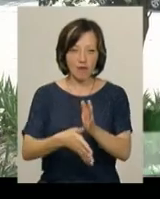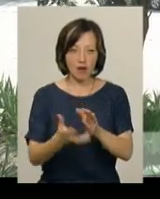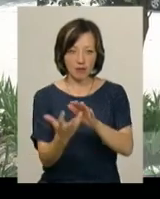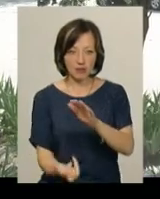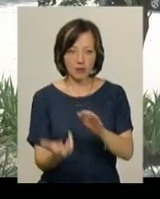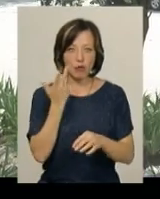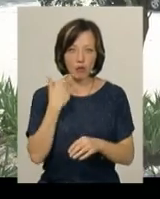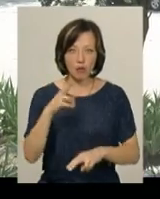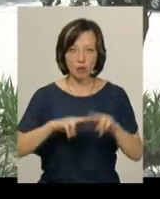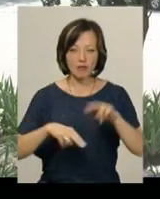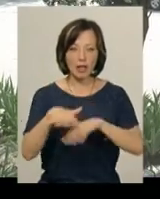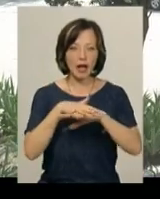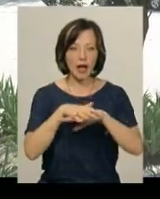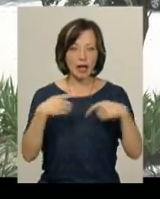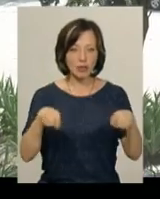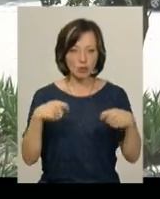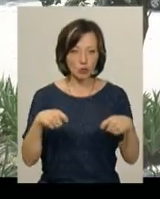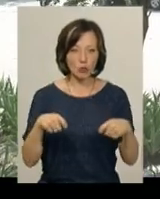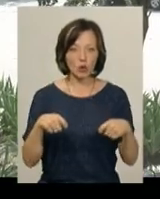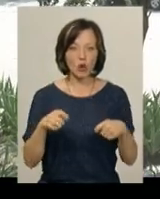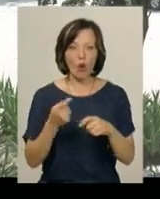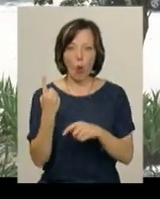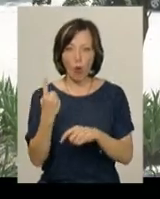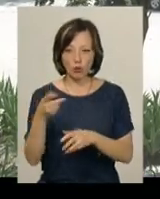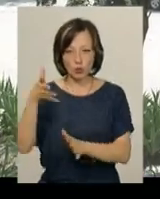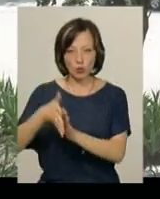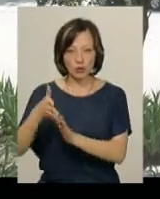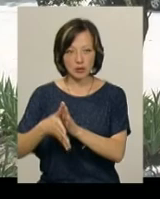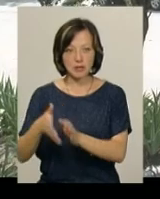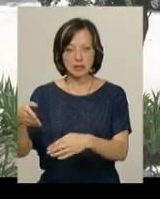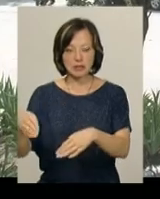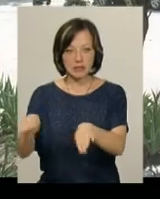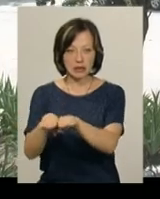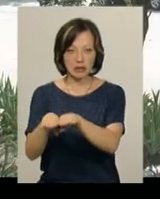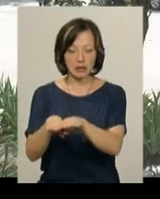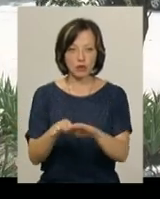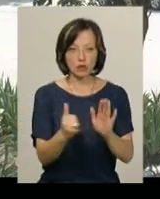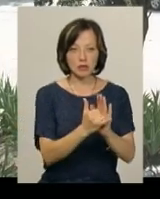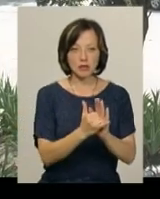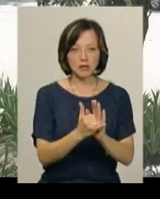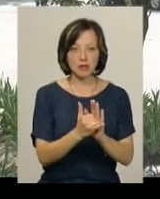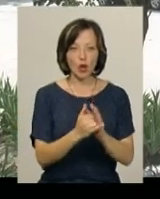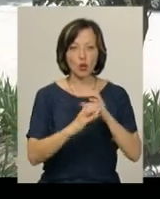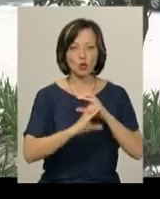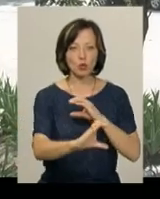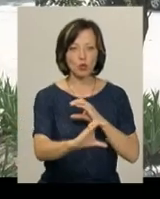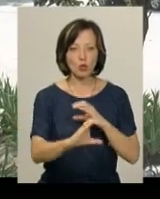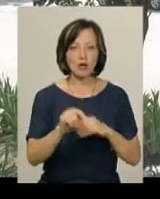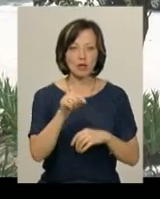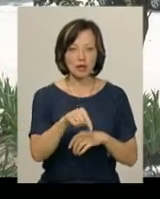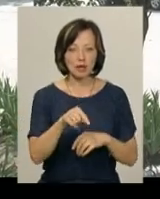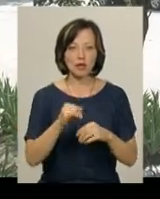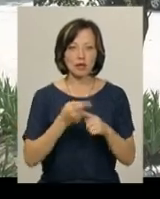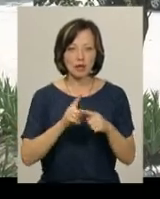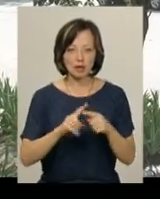При будівництві ринку ту відкриту каналізацію закрили і поставили закриту трубу. Та